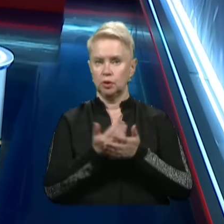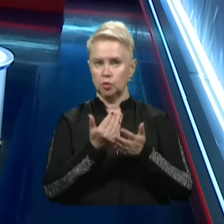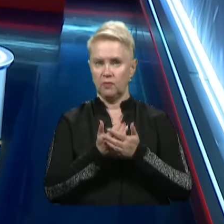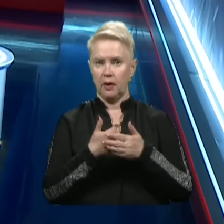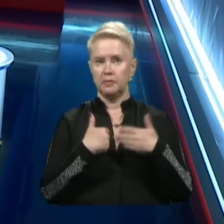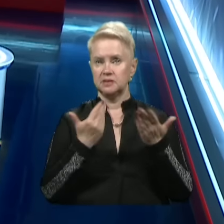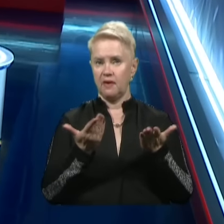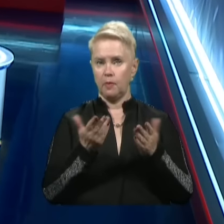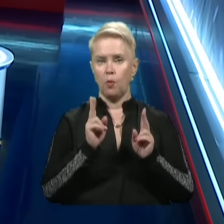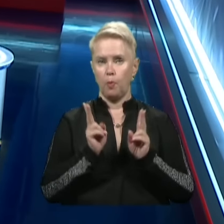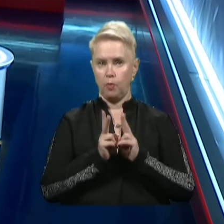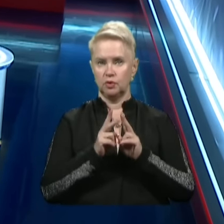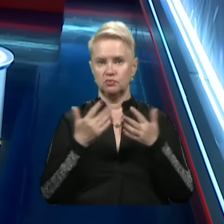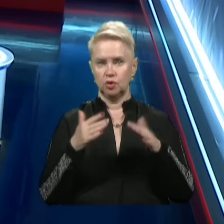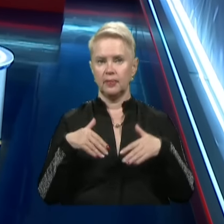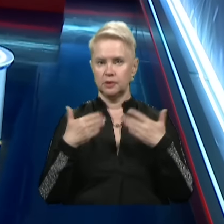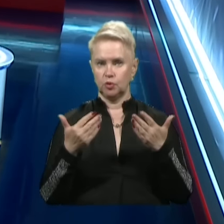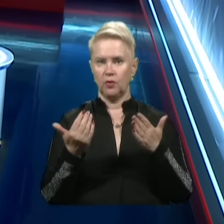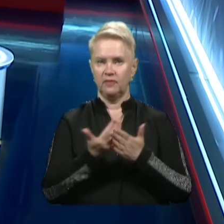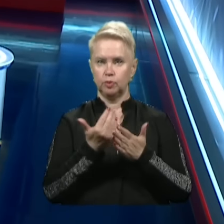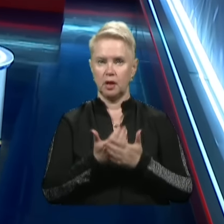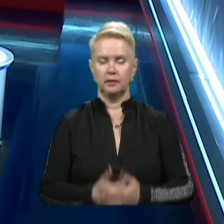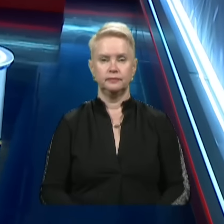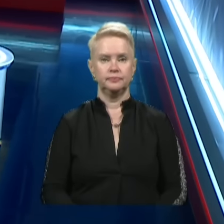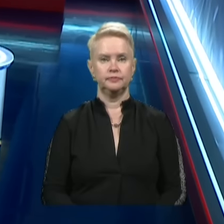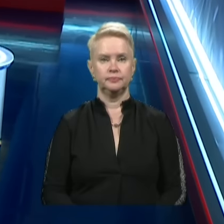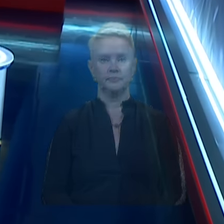новини. А ми з вами побачимось вже у наступних випусках.